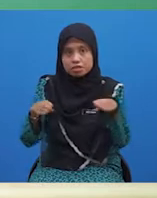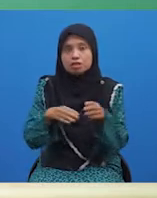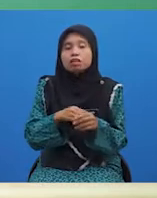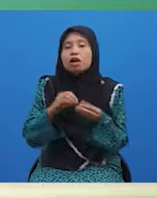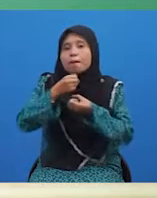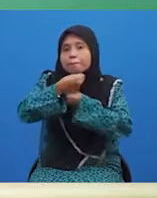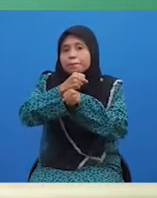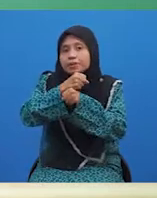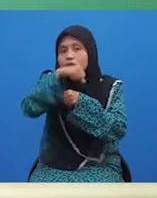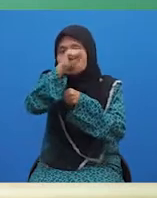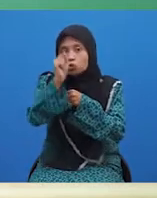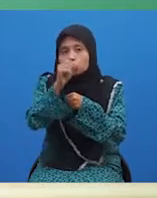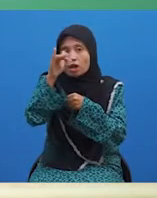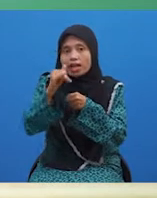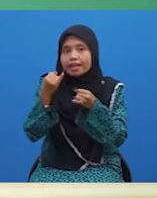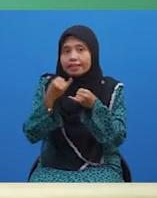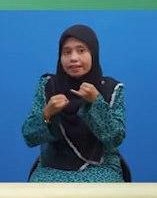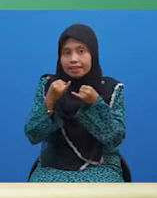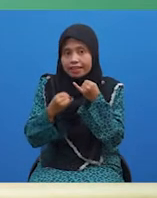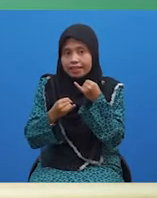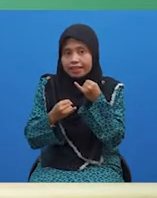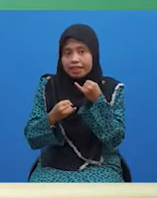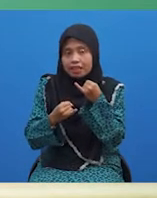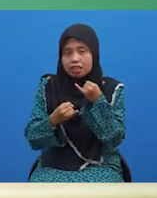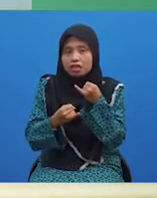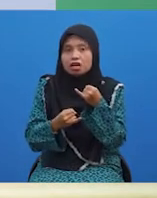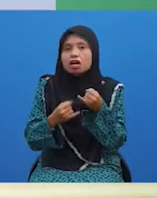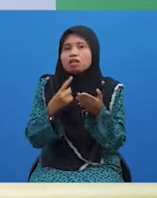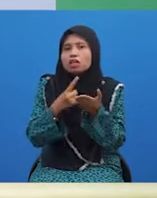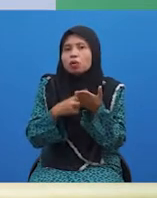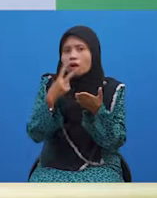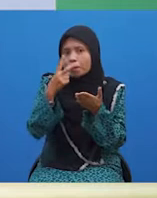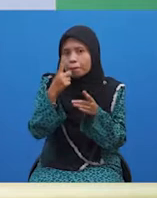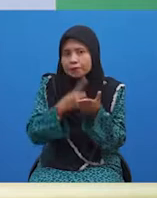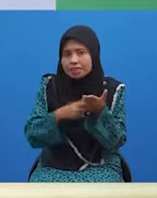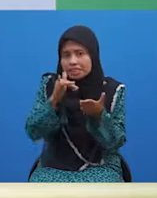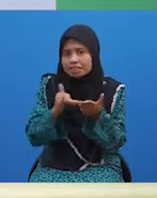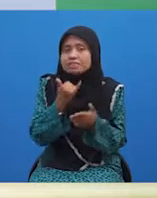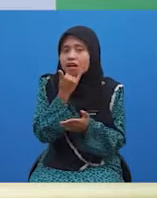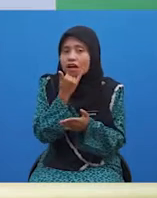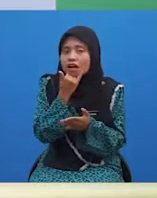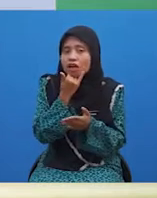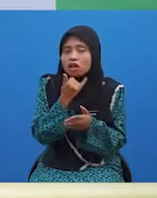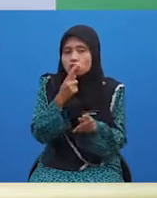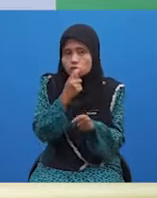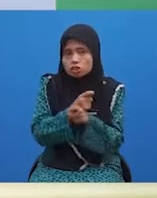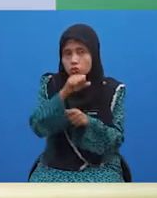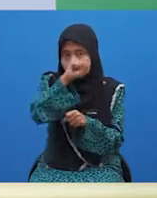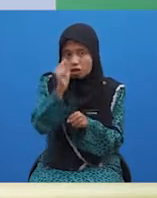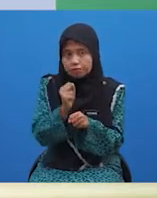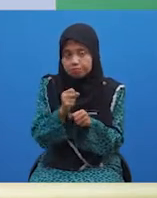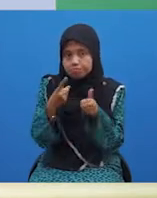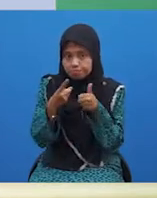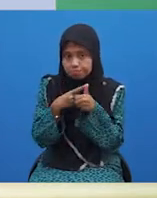Bentuk soalan yang terakhir ialah analisis kesalahan tata bahasa. Tugasan soalan